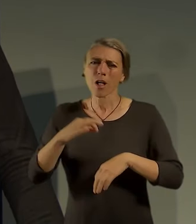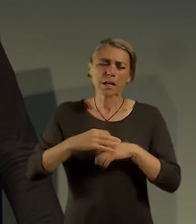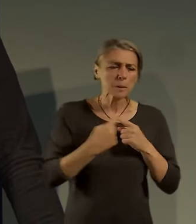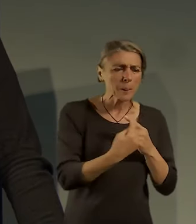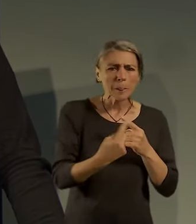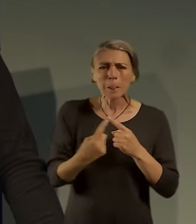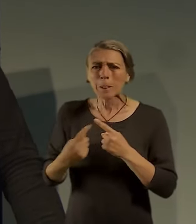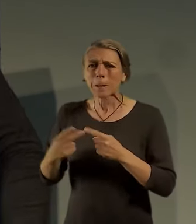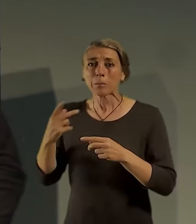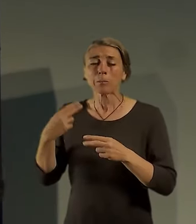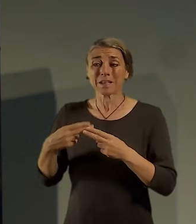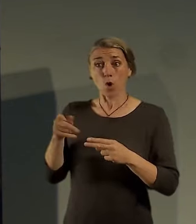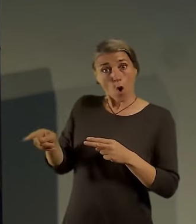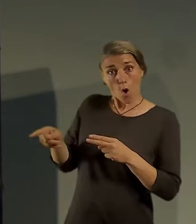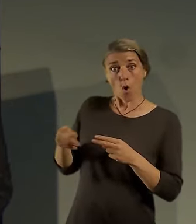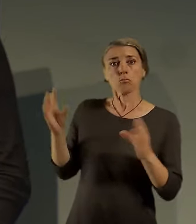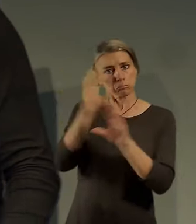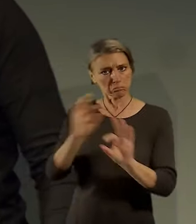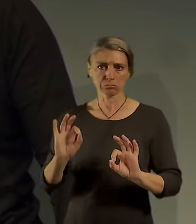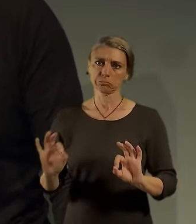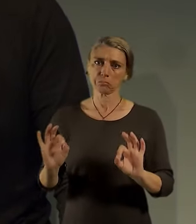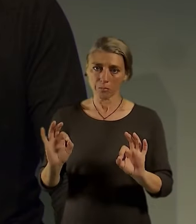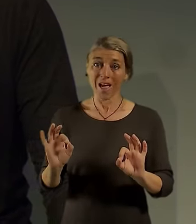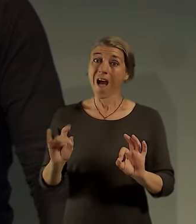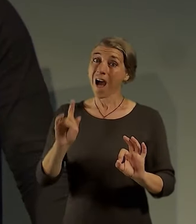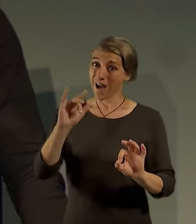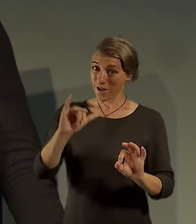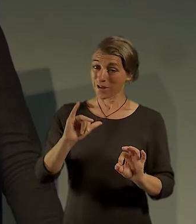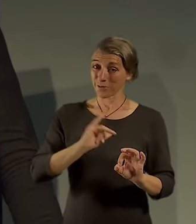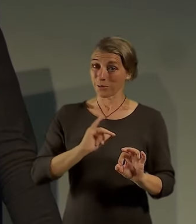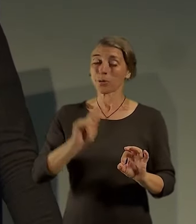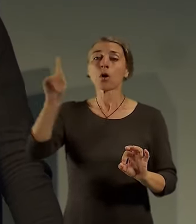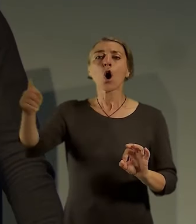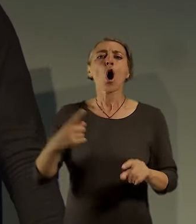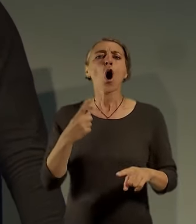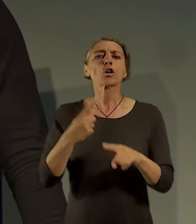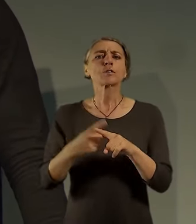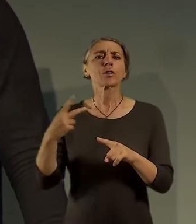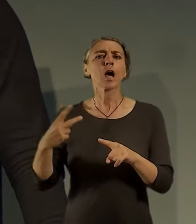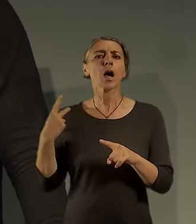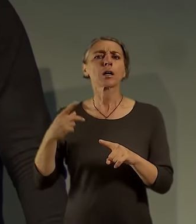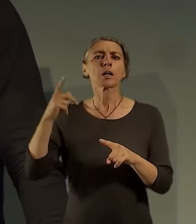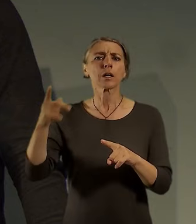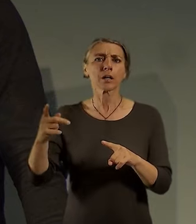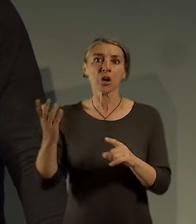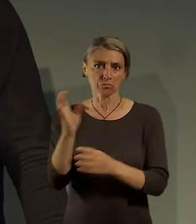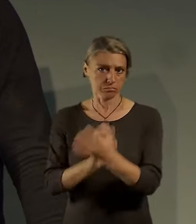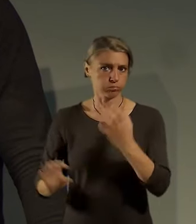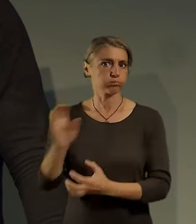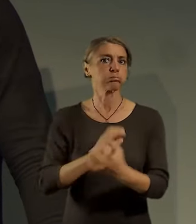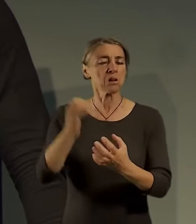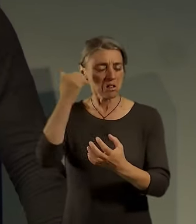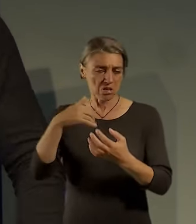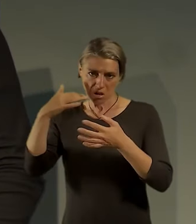i mezi tvůrce konspiračních teorií, takže třeba v Oxfordu zbudil skutečně velké emoce a skutečně jste mohli vidět na ulicích lidi